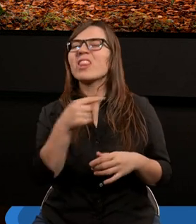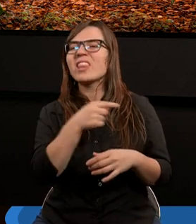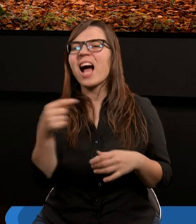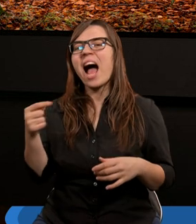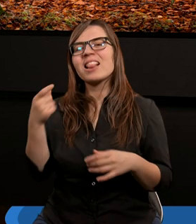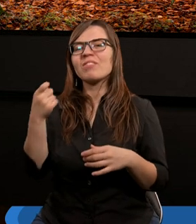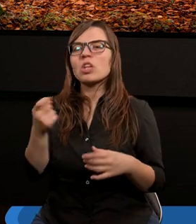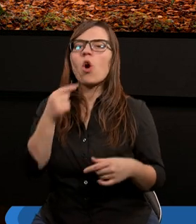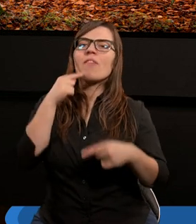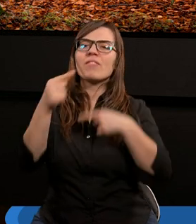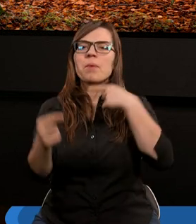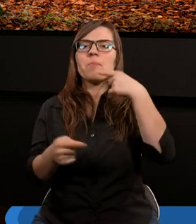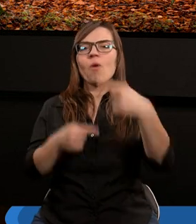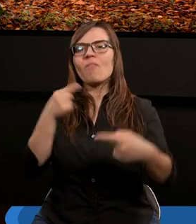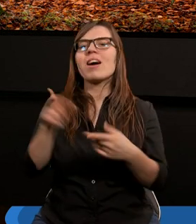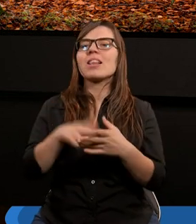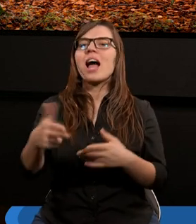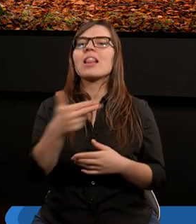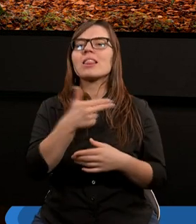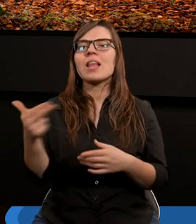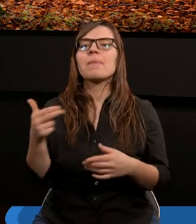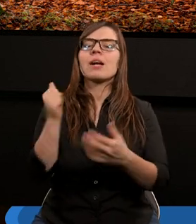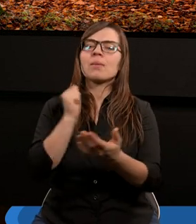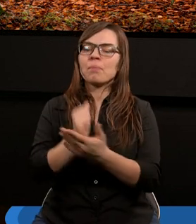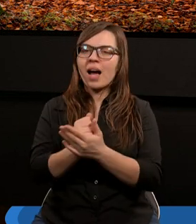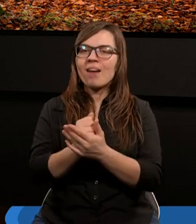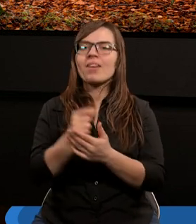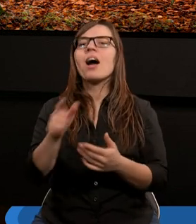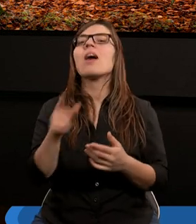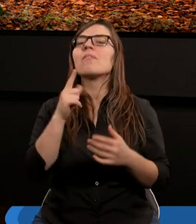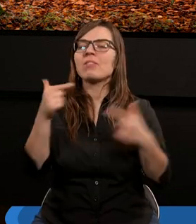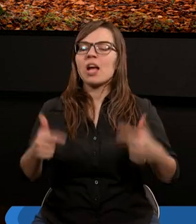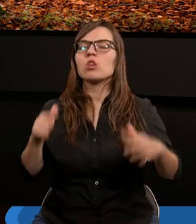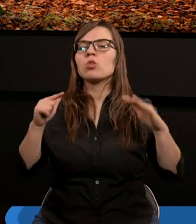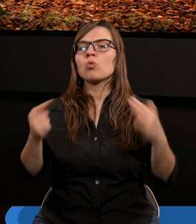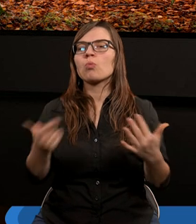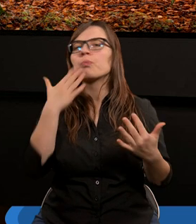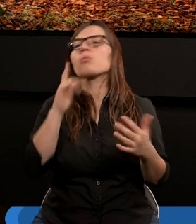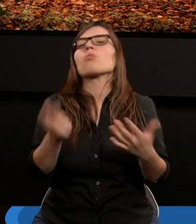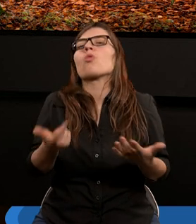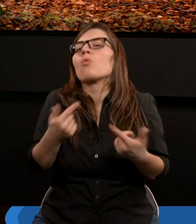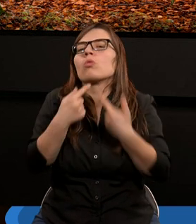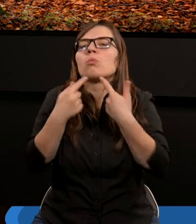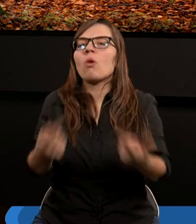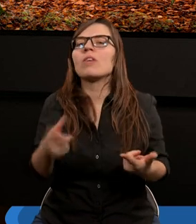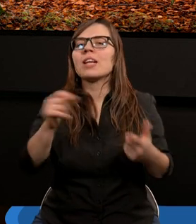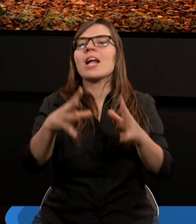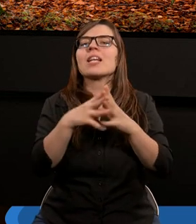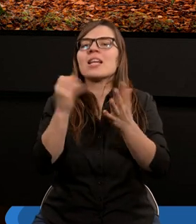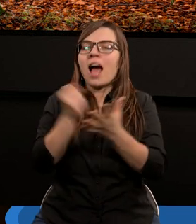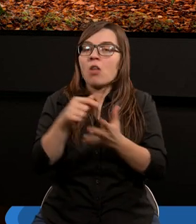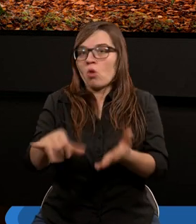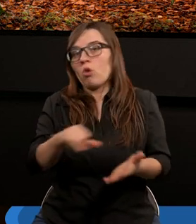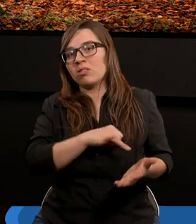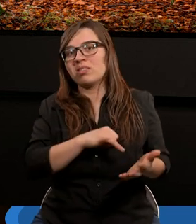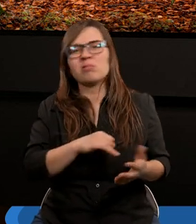trochę się wypowiada na temat prawa. A w wierszu siódmym mówi cóż więc powiemy, że zakon